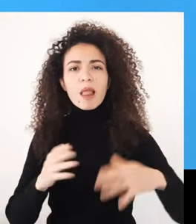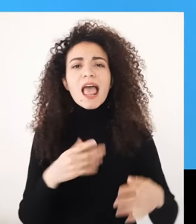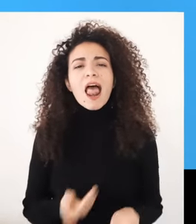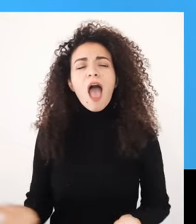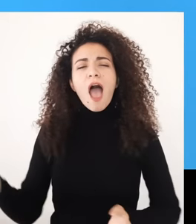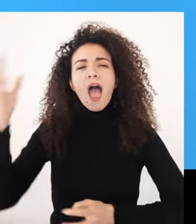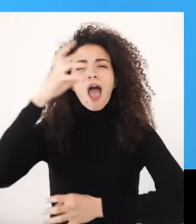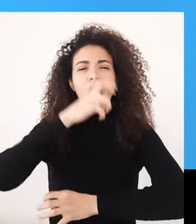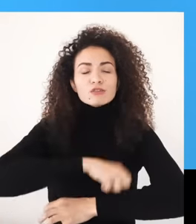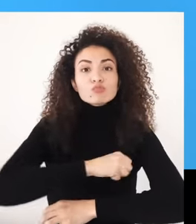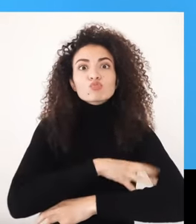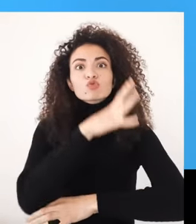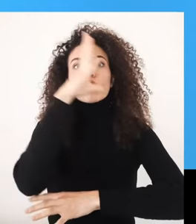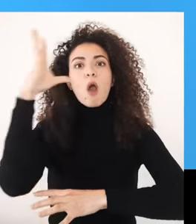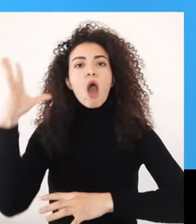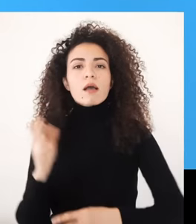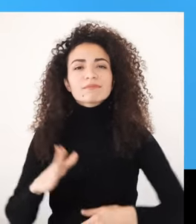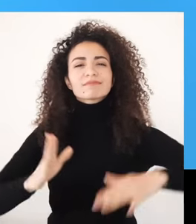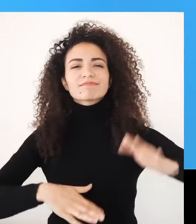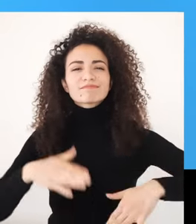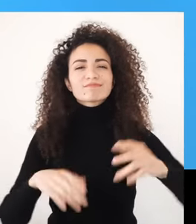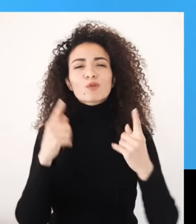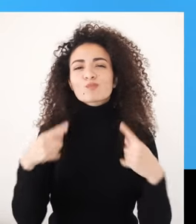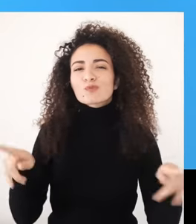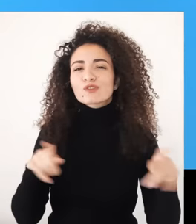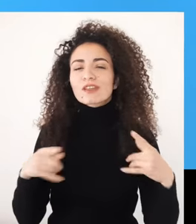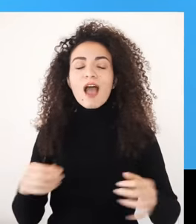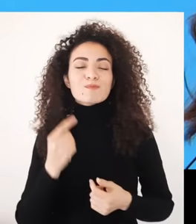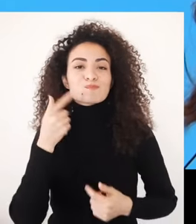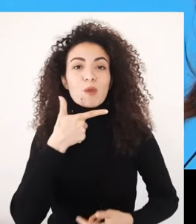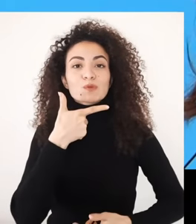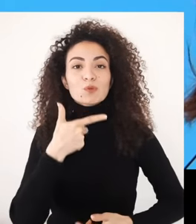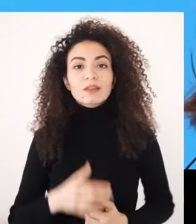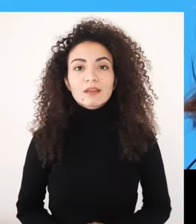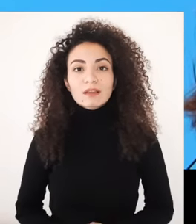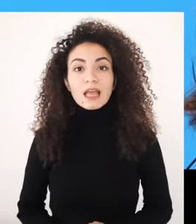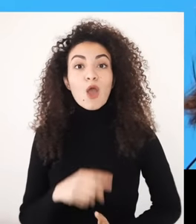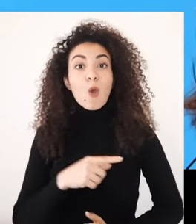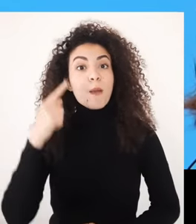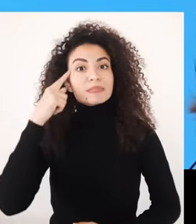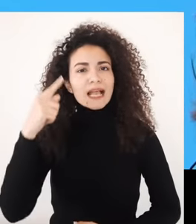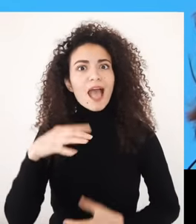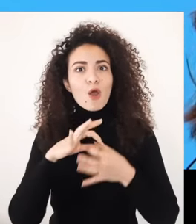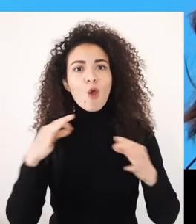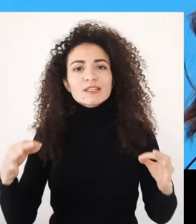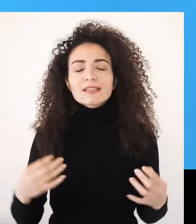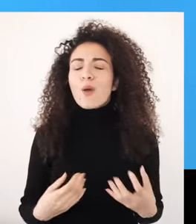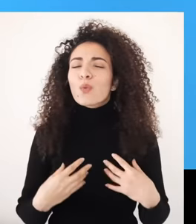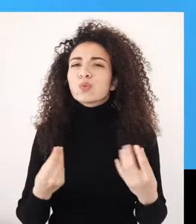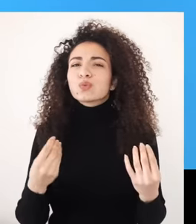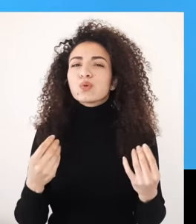أنغام الموسيقى مع عدد من الأشخاص اللي انضموا وشاركوهم فرحتهم وهالخبرة كانت استثنائية وساحرة